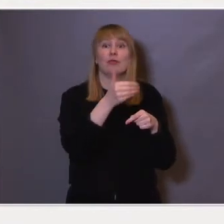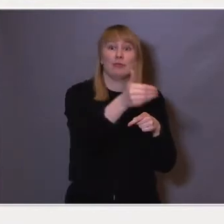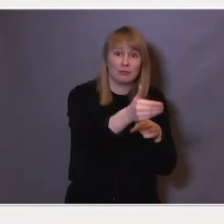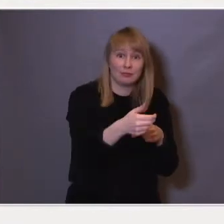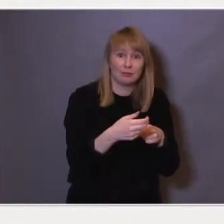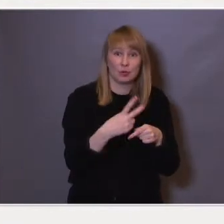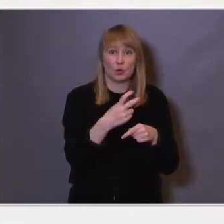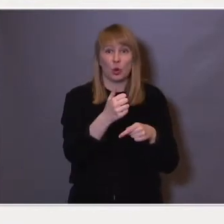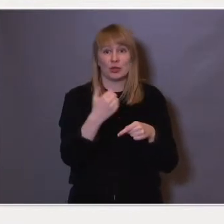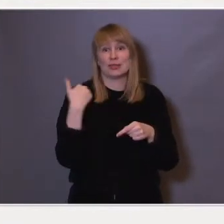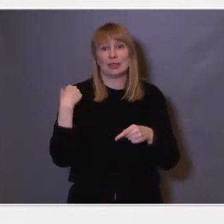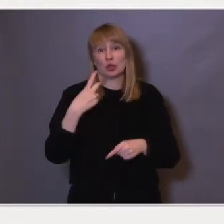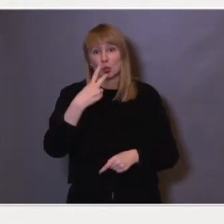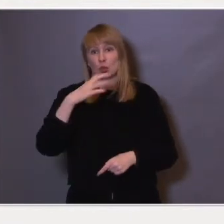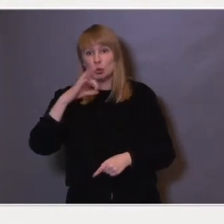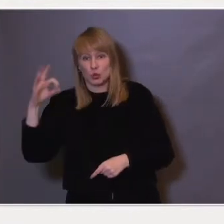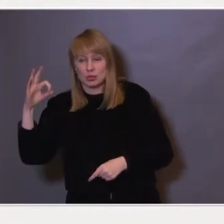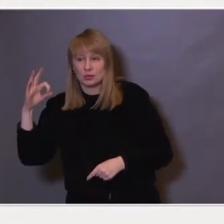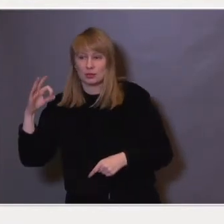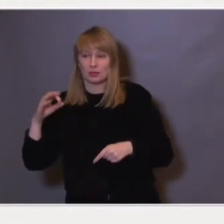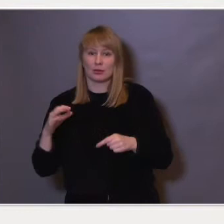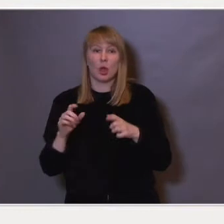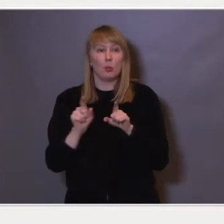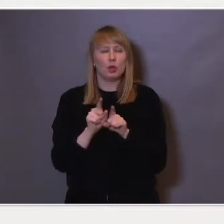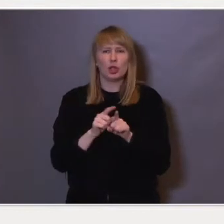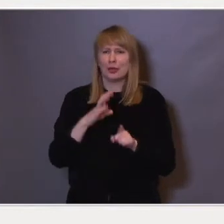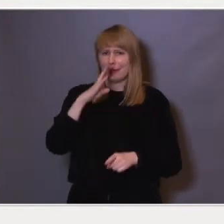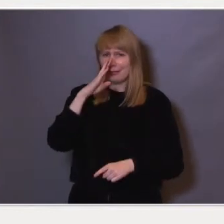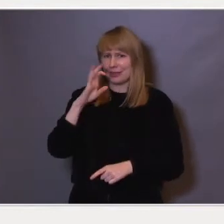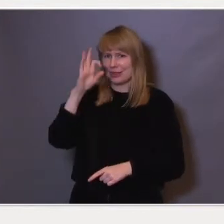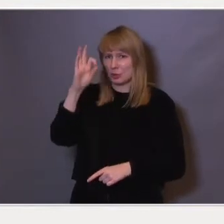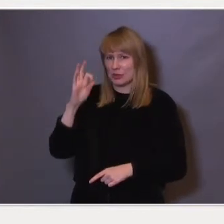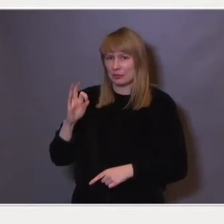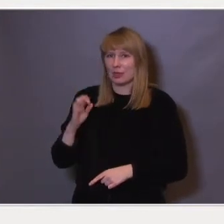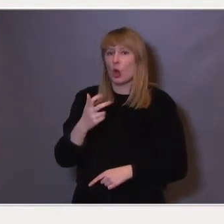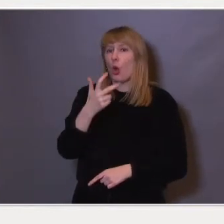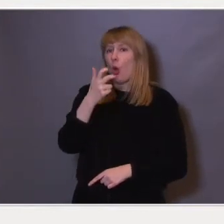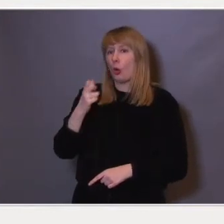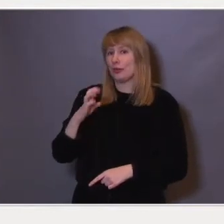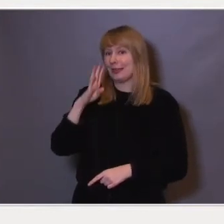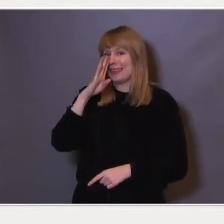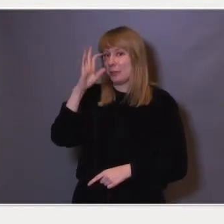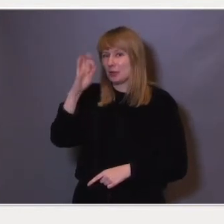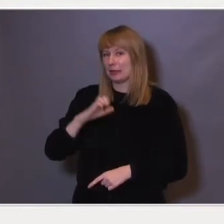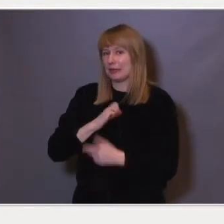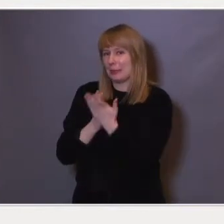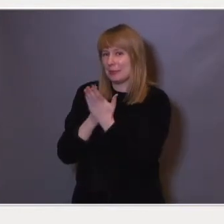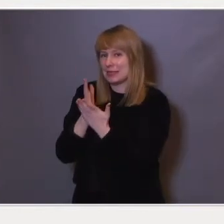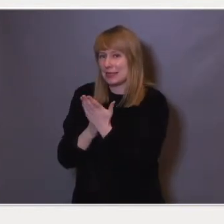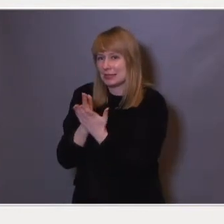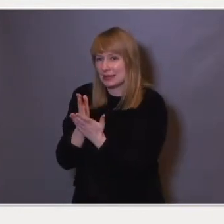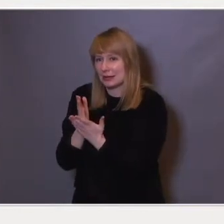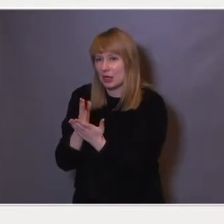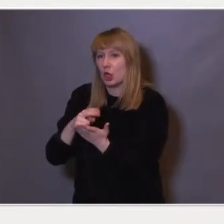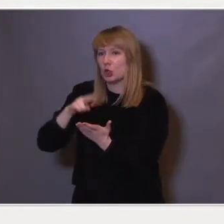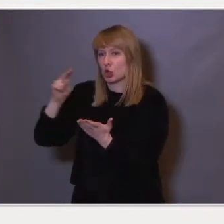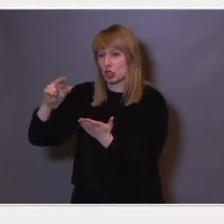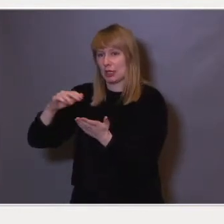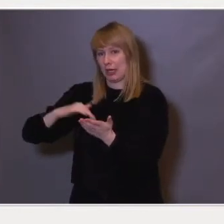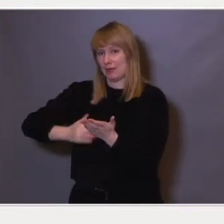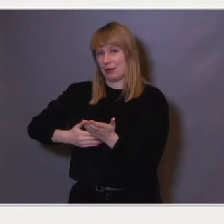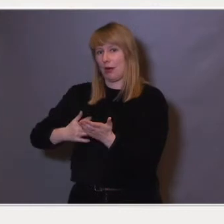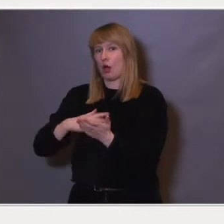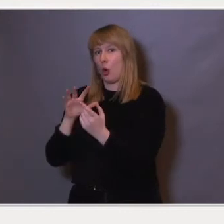siden, så vil ca. 90 prosent, eller 89 prosent, for å være med precis, av norske kvinner, har